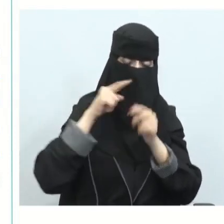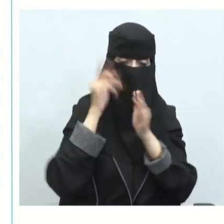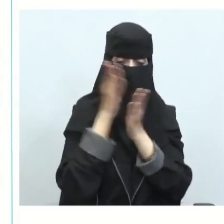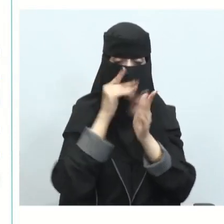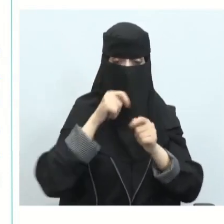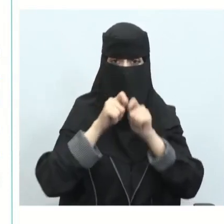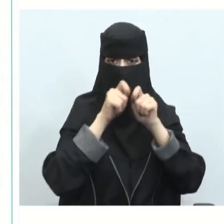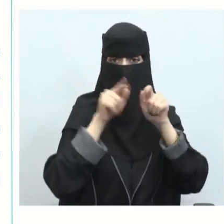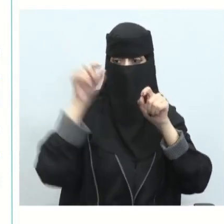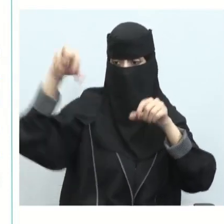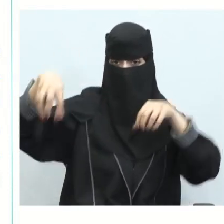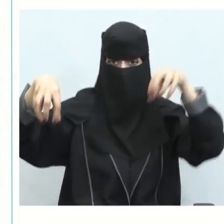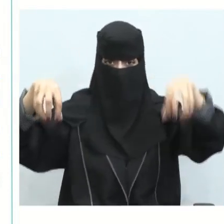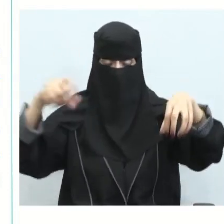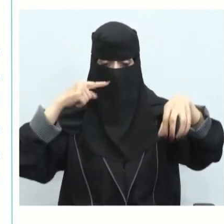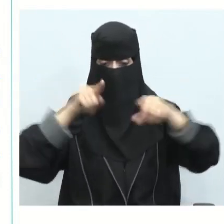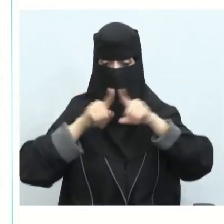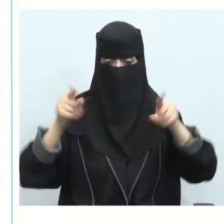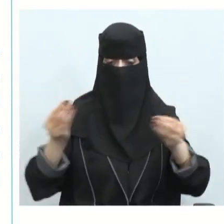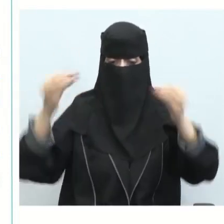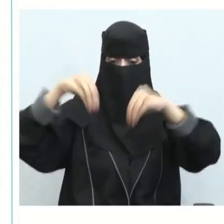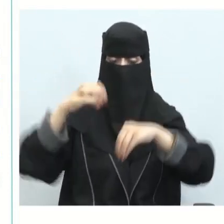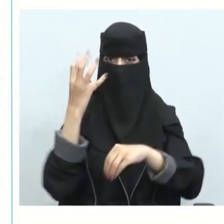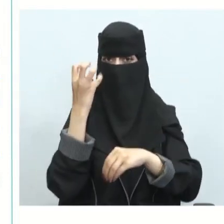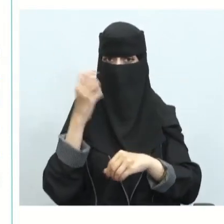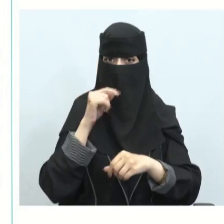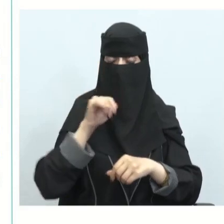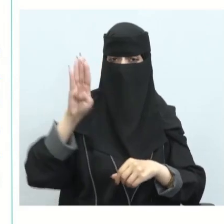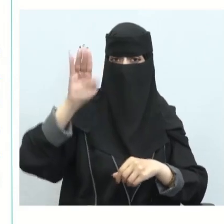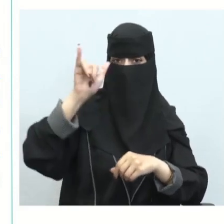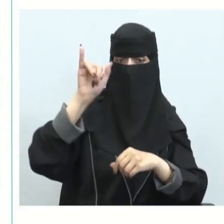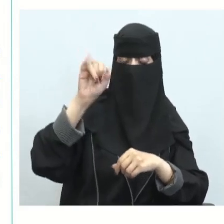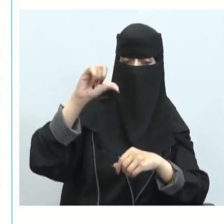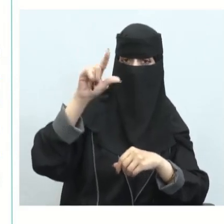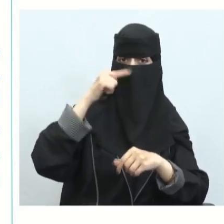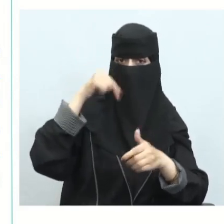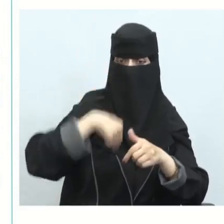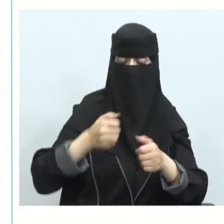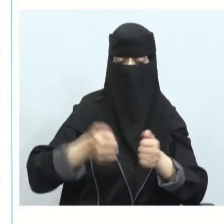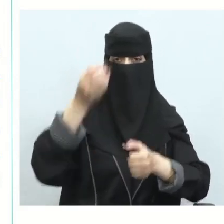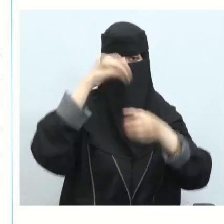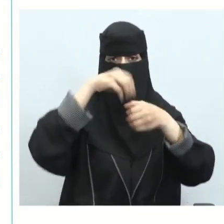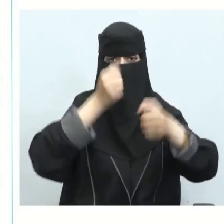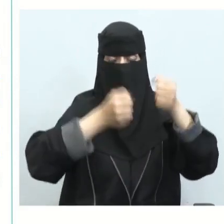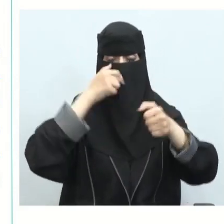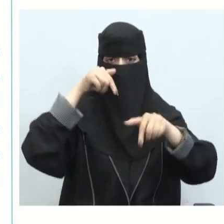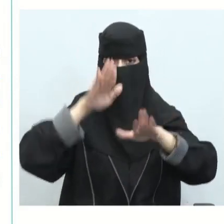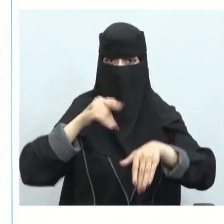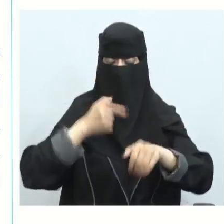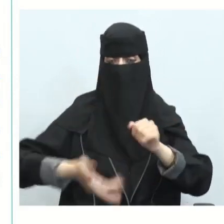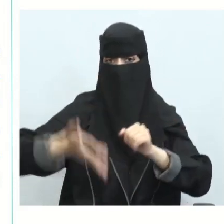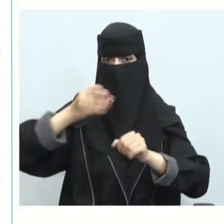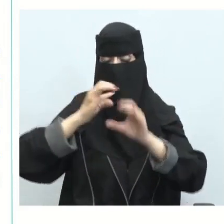المسافة بين مدينتين والتي قد تزيد على 400 كيلو والتي تستلزم ركوب السيارة لذا تم